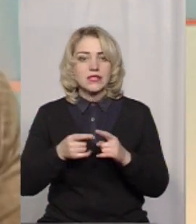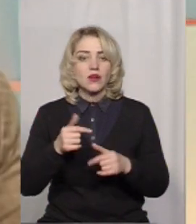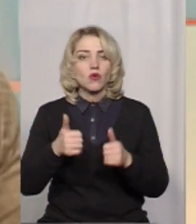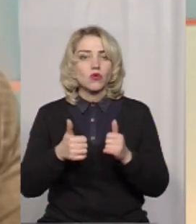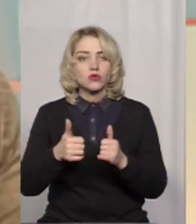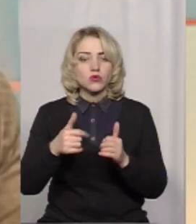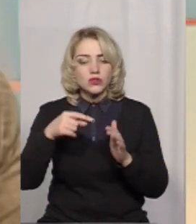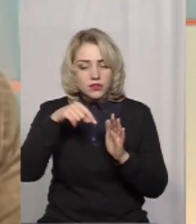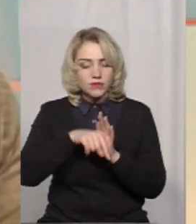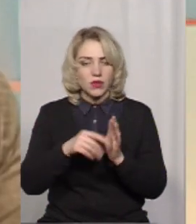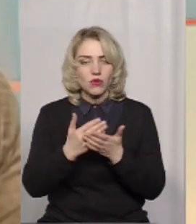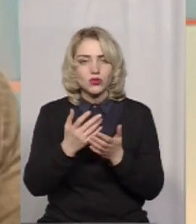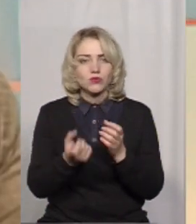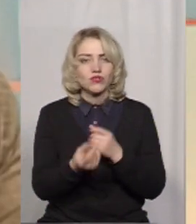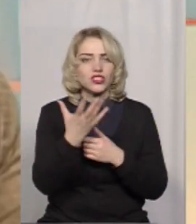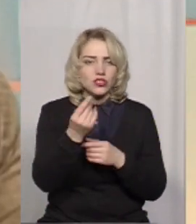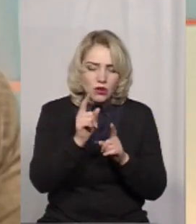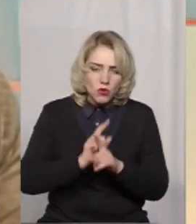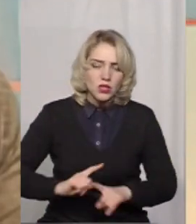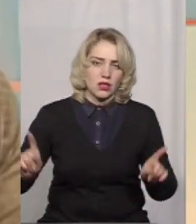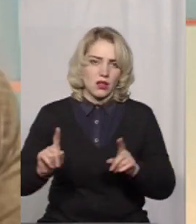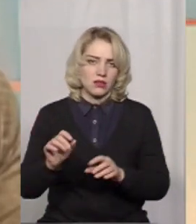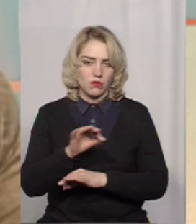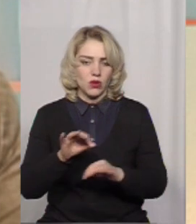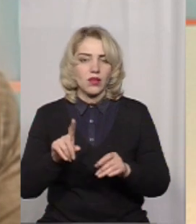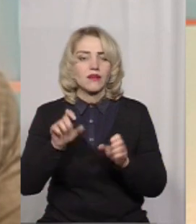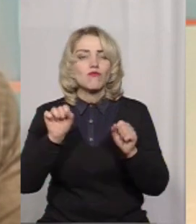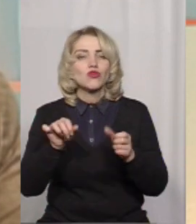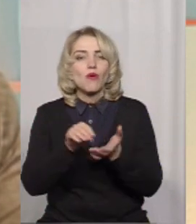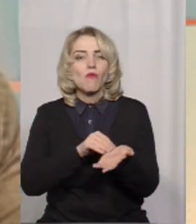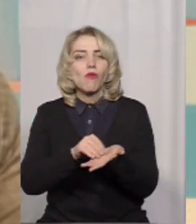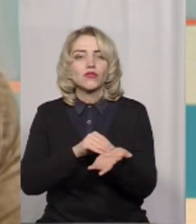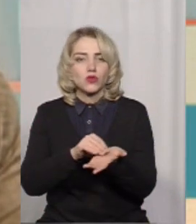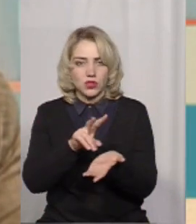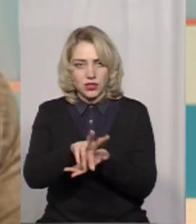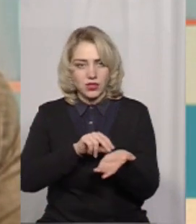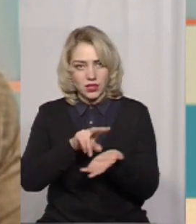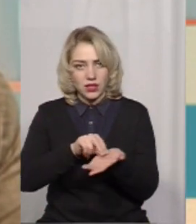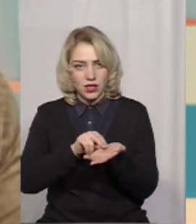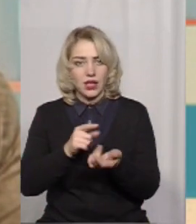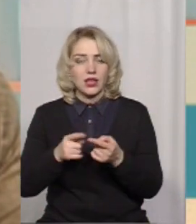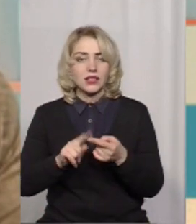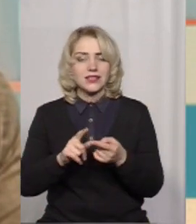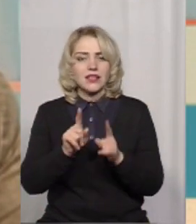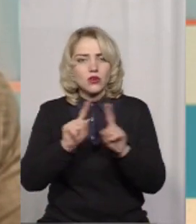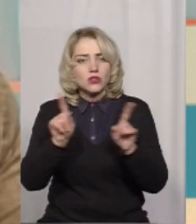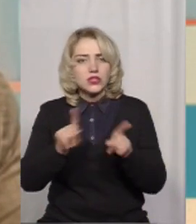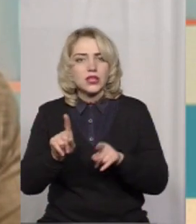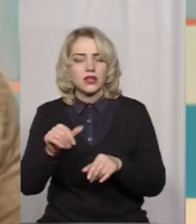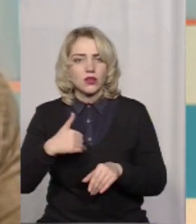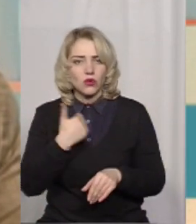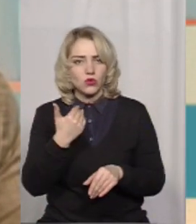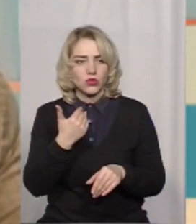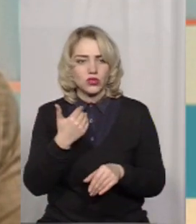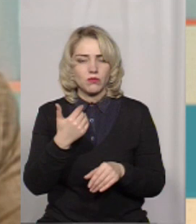унікальні проєкти, так як я казав, які можна повторити, які можна реплікувати. І це такі родзинки, які ми хочемо виявити